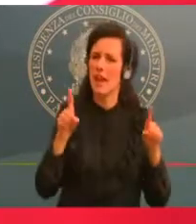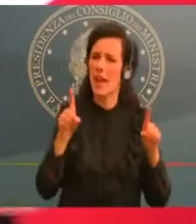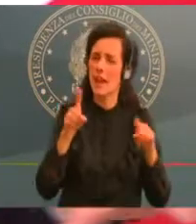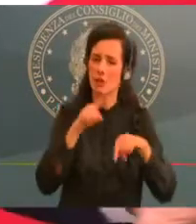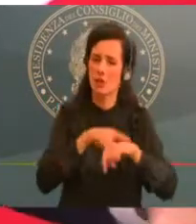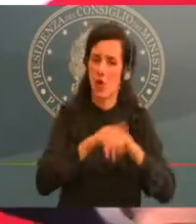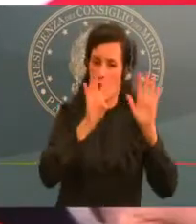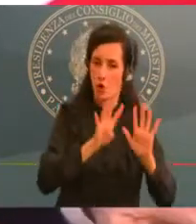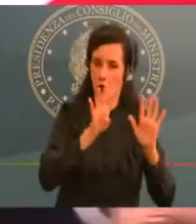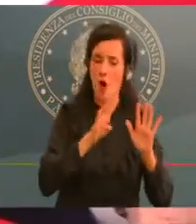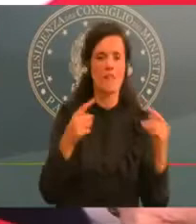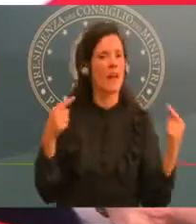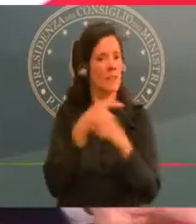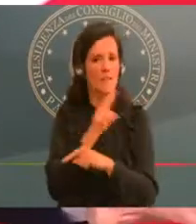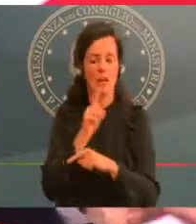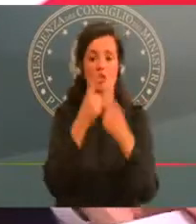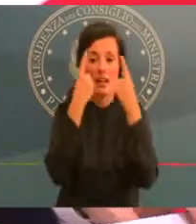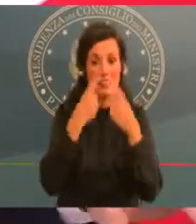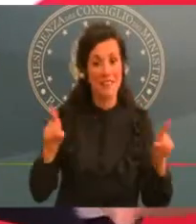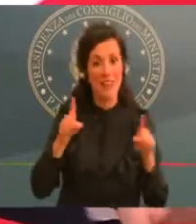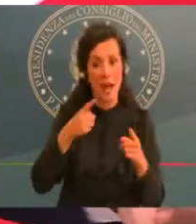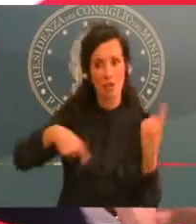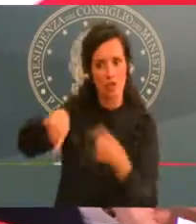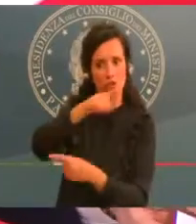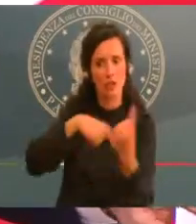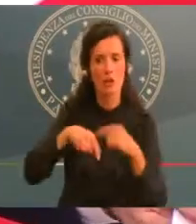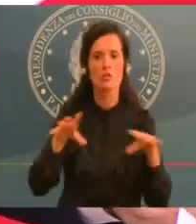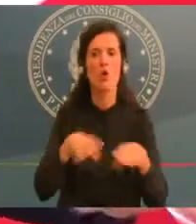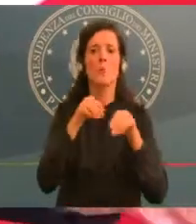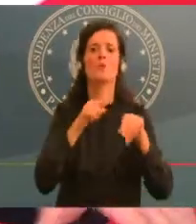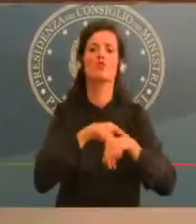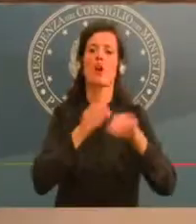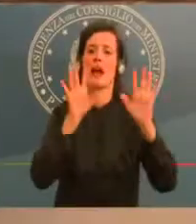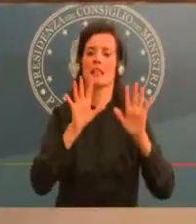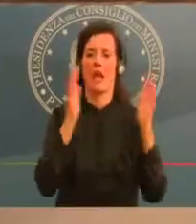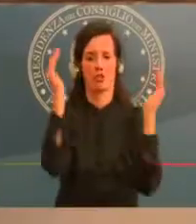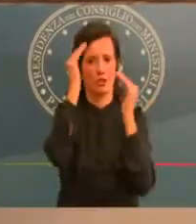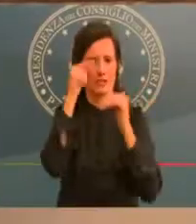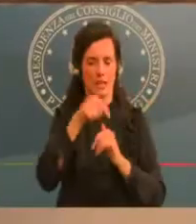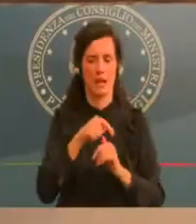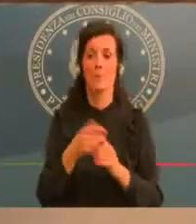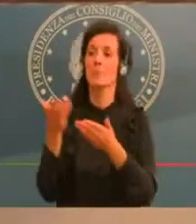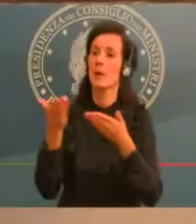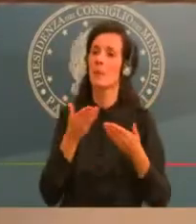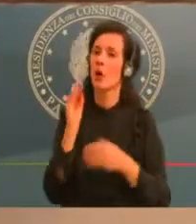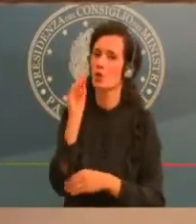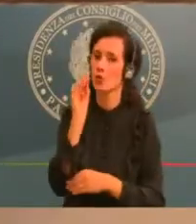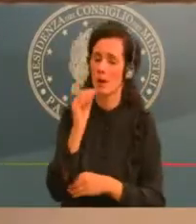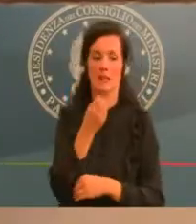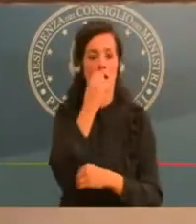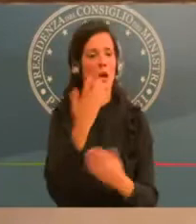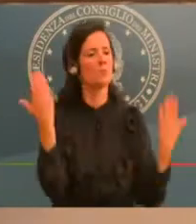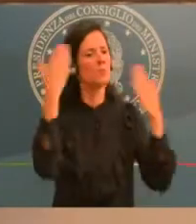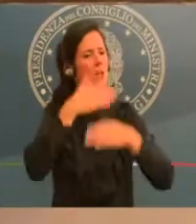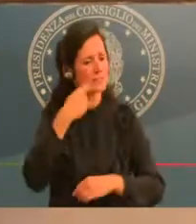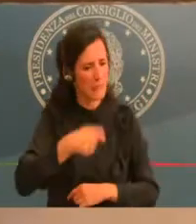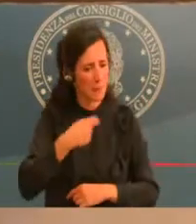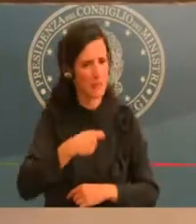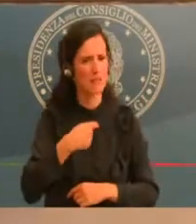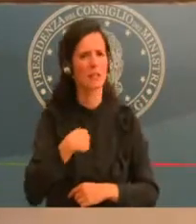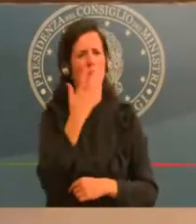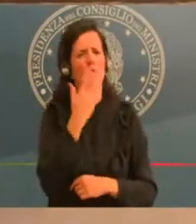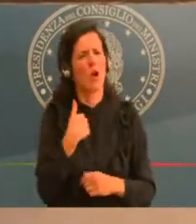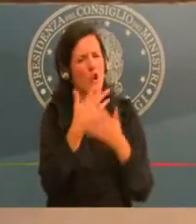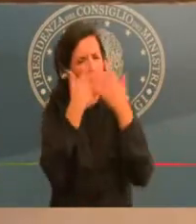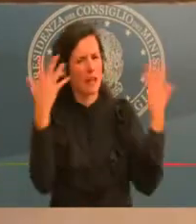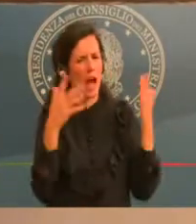domande. Buonasera Presidente, un chiarimento sul DPCM. La zona rossa, la fascia rossa, si delinea soltanto a livello regionale